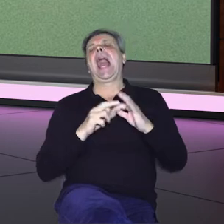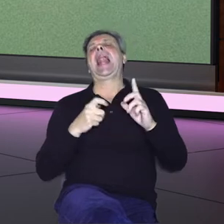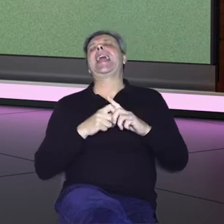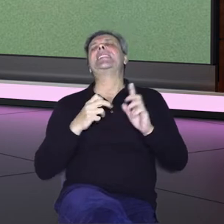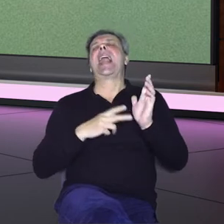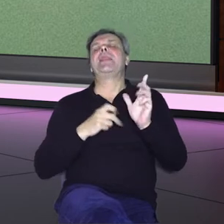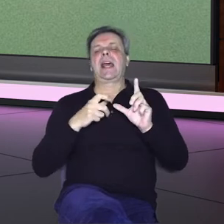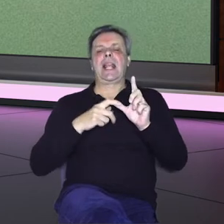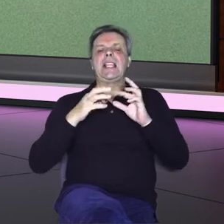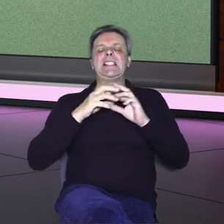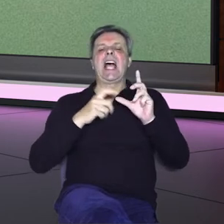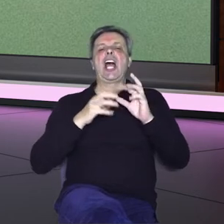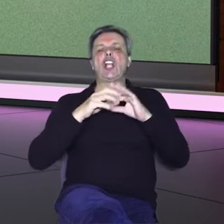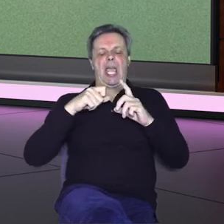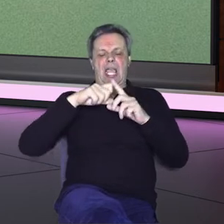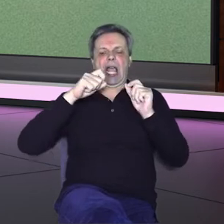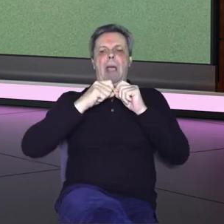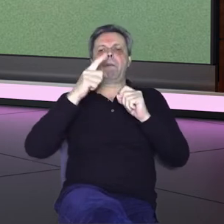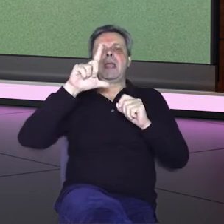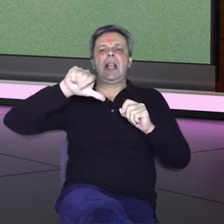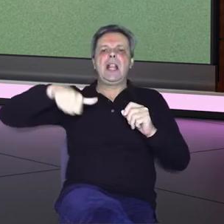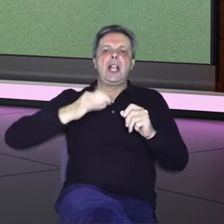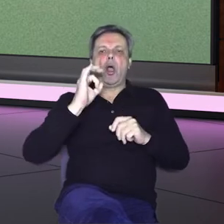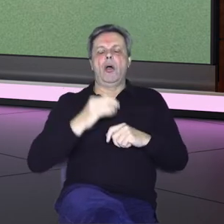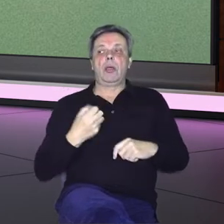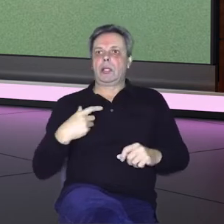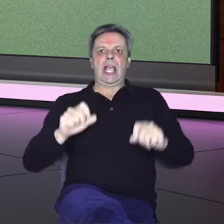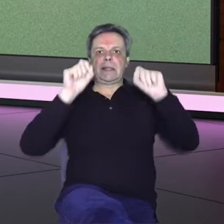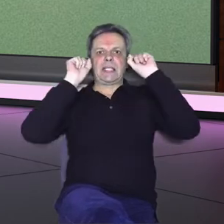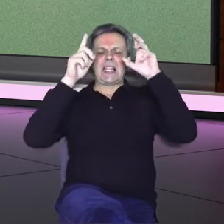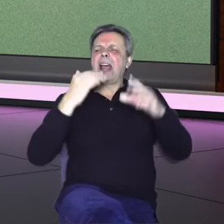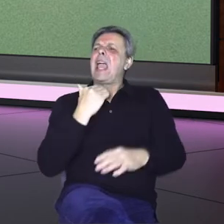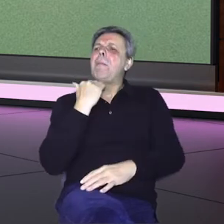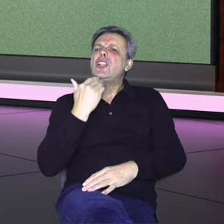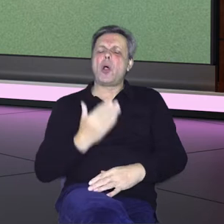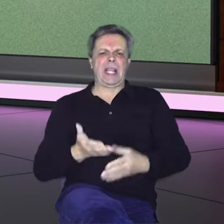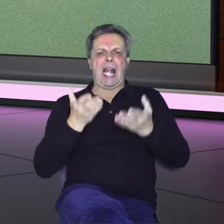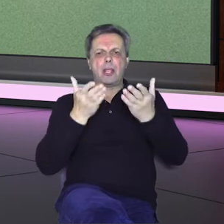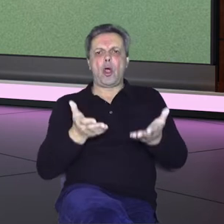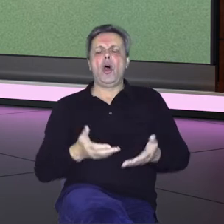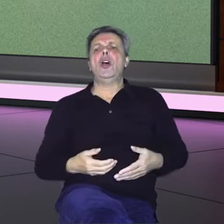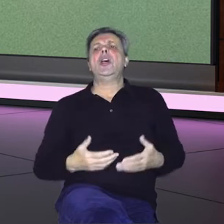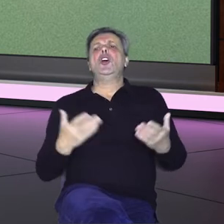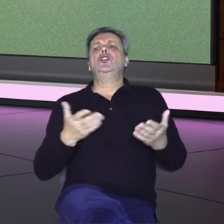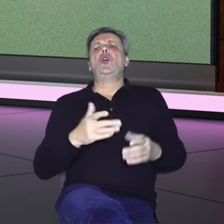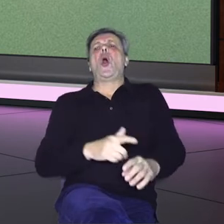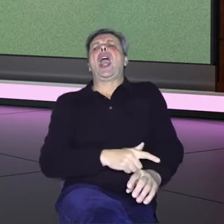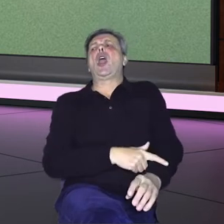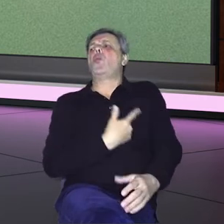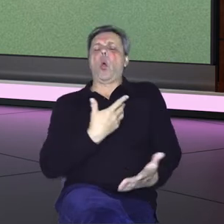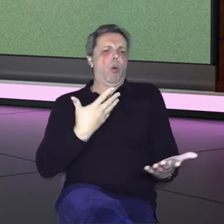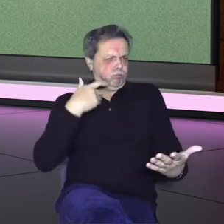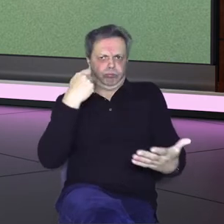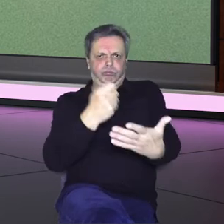Aleksandar Saša Kabiljo. Iznadio sam se, bez obzira na to što je toliko dugo